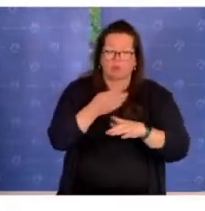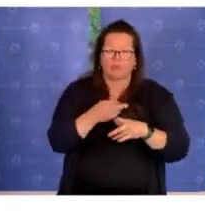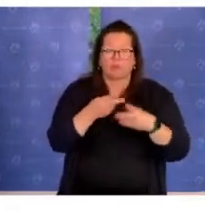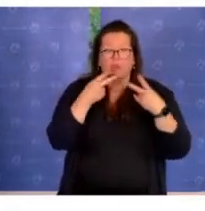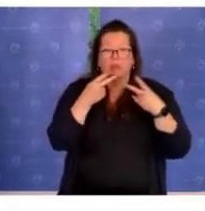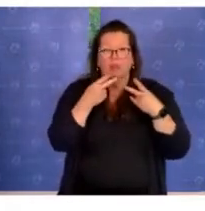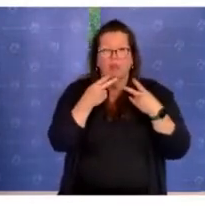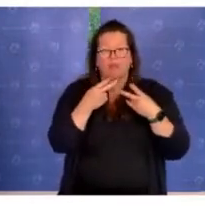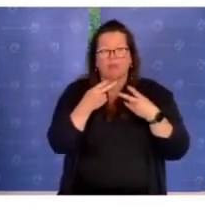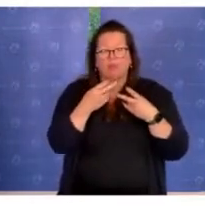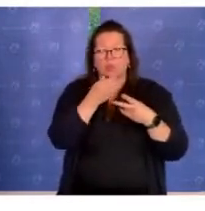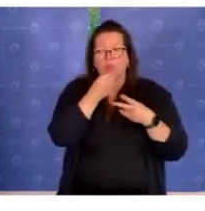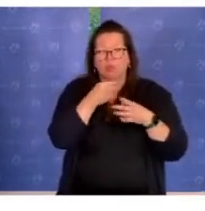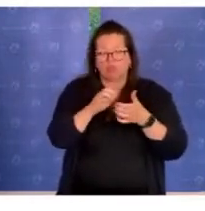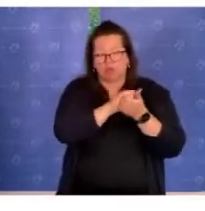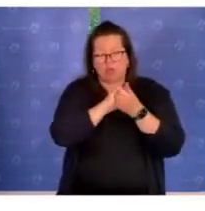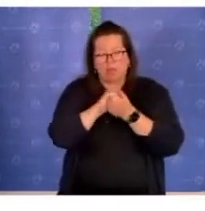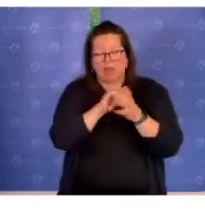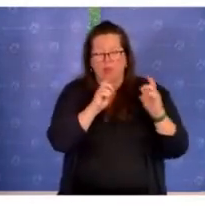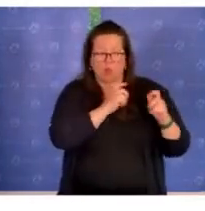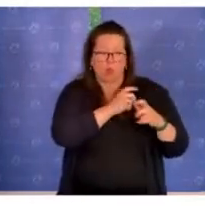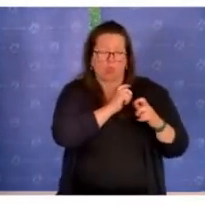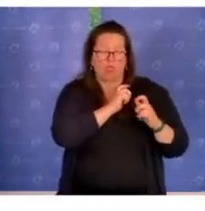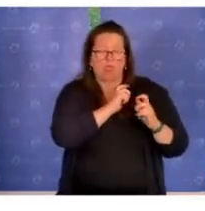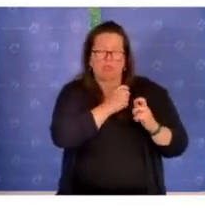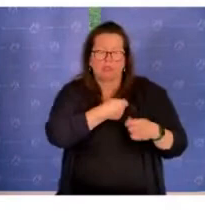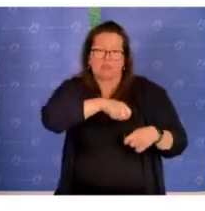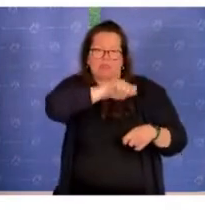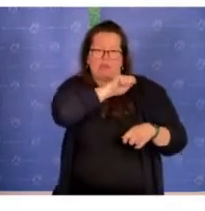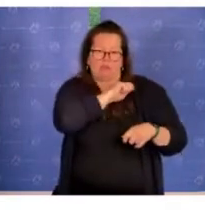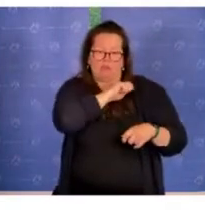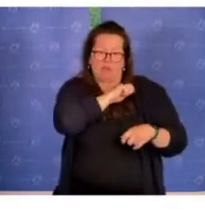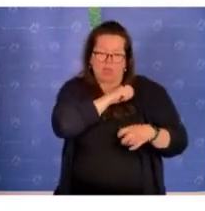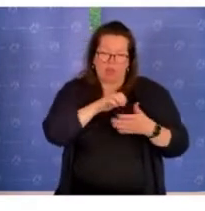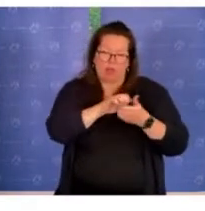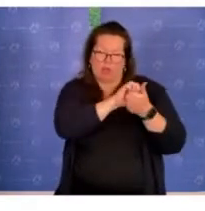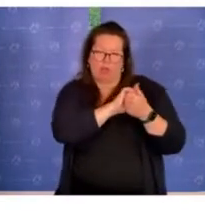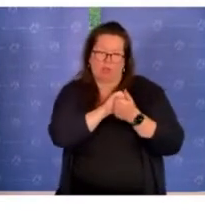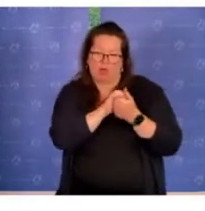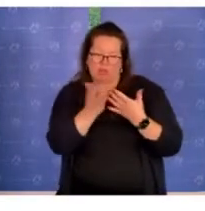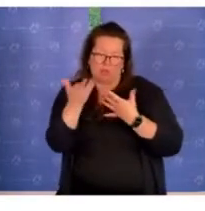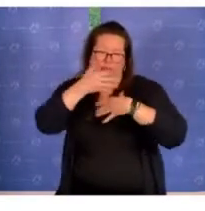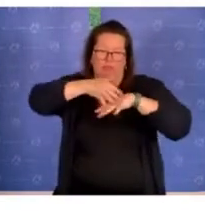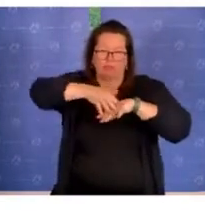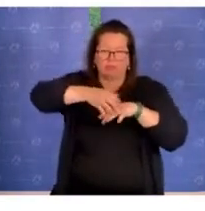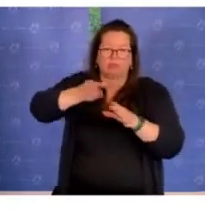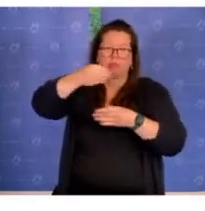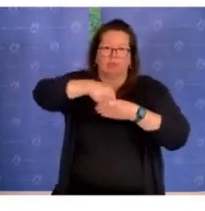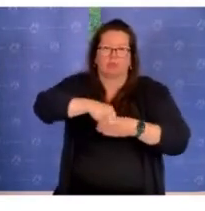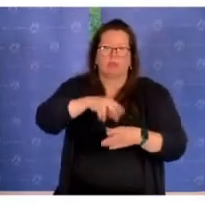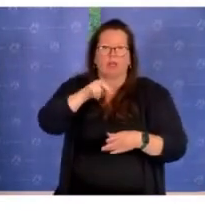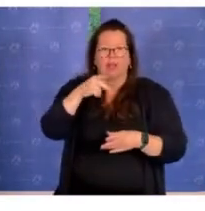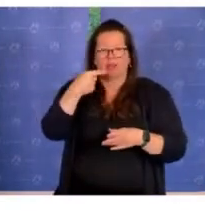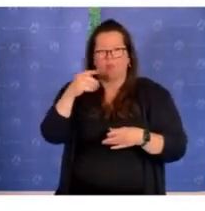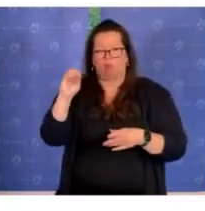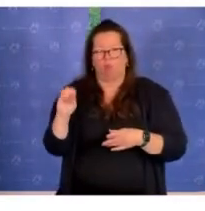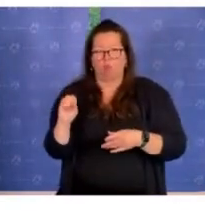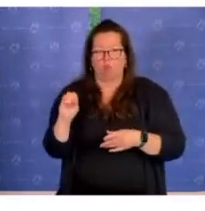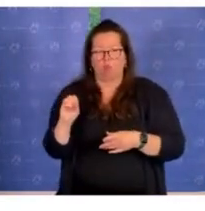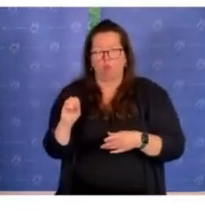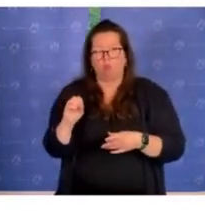jüdischen Gemeinden und der Zivilgesellschaft, jüdischen wie nicht jüdischen Zivilgesellschaft, also auch gerade der NGOs, die im Bereich der